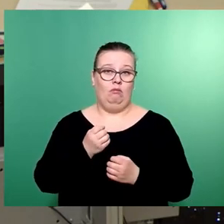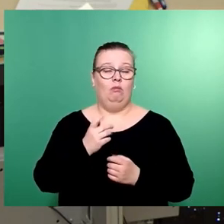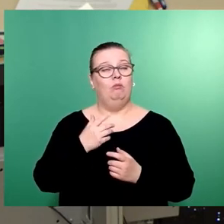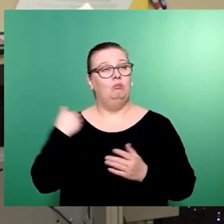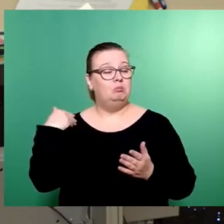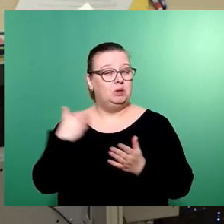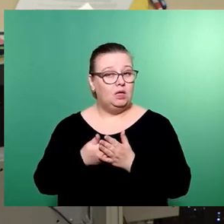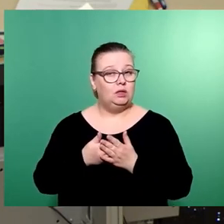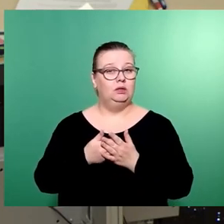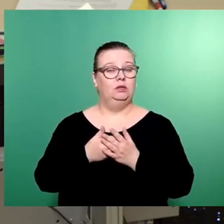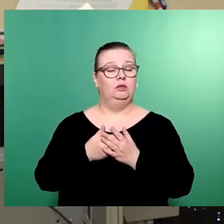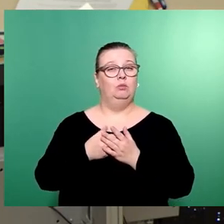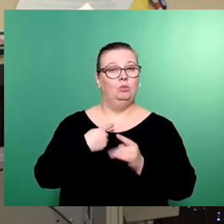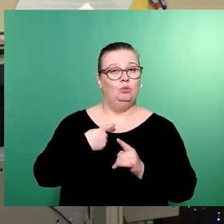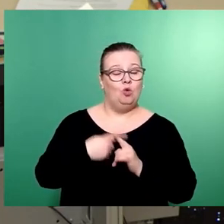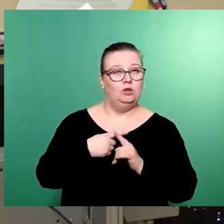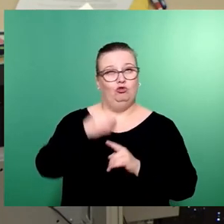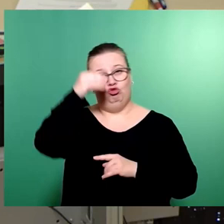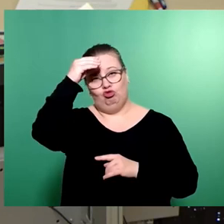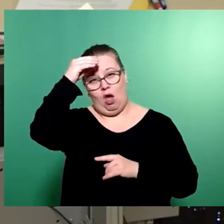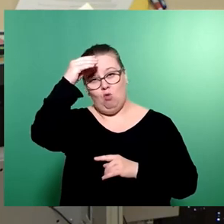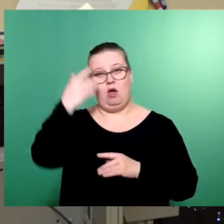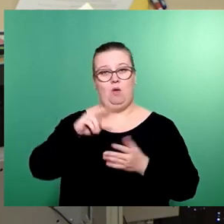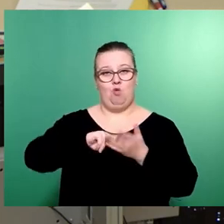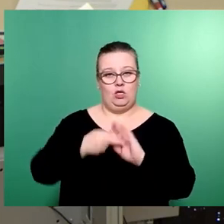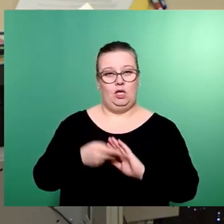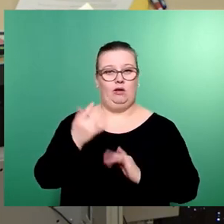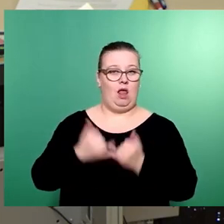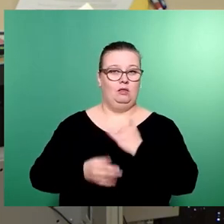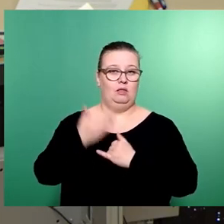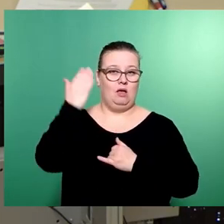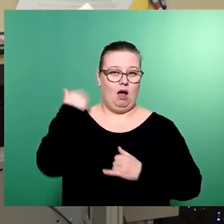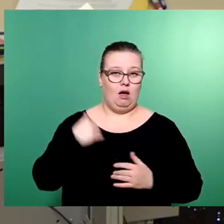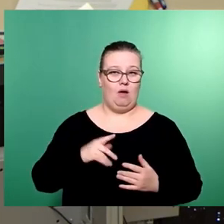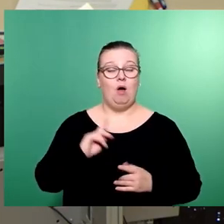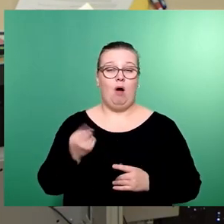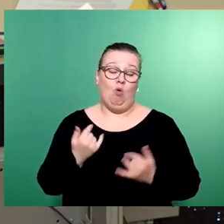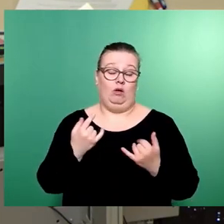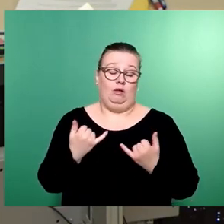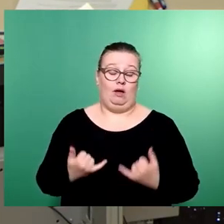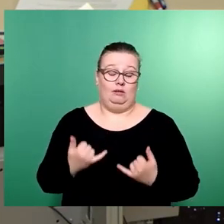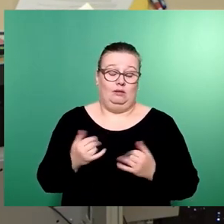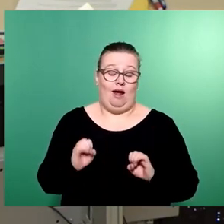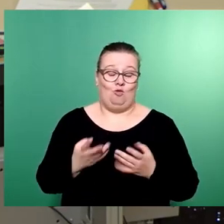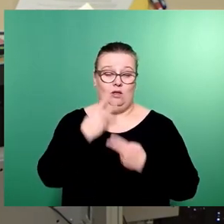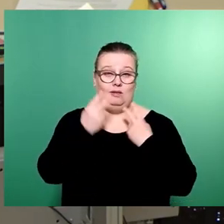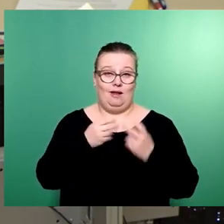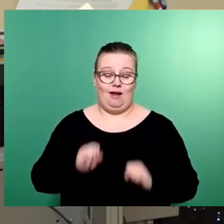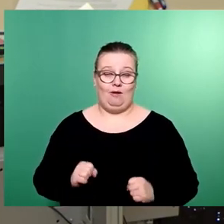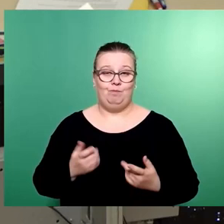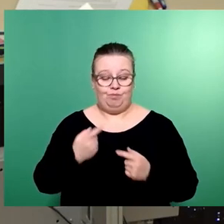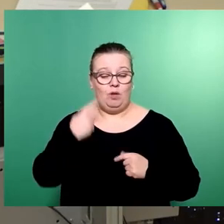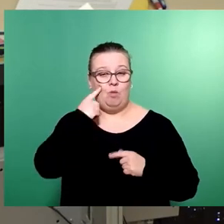und weitsichtigen Ansiedlungspolitik in der Vergangenheit, aber auch, wir sehen es ja jetzt gerade aktuell, auch in der